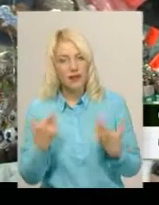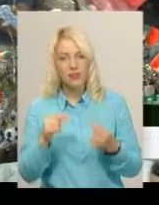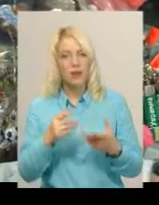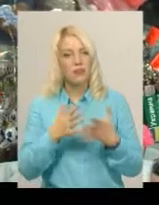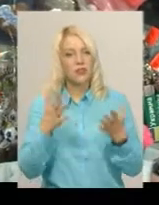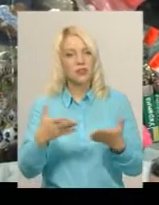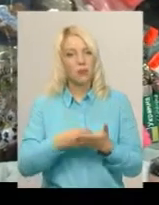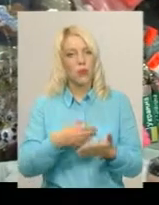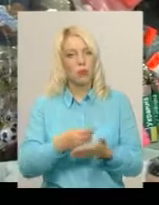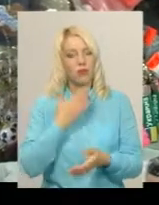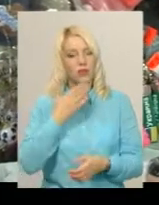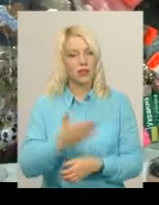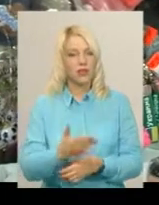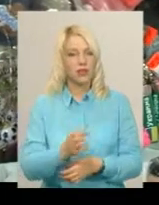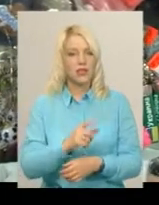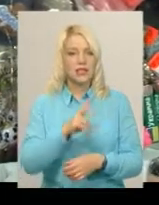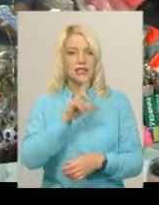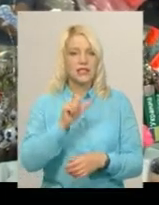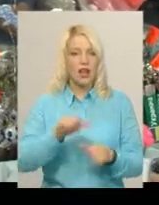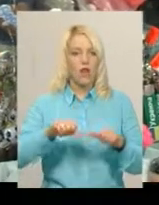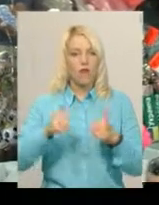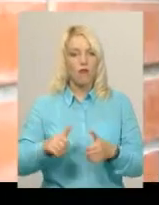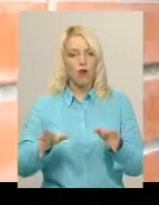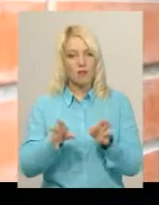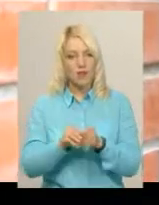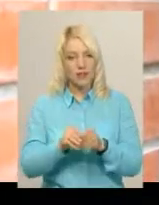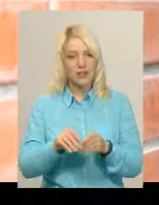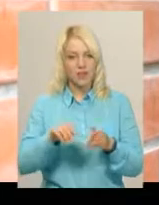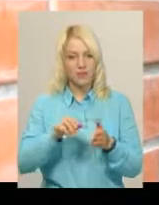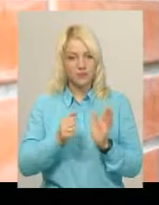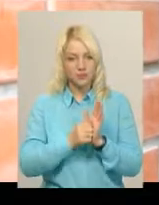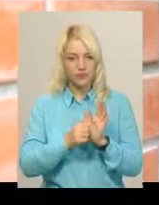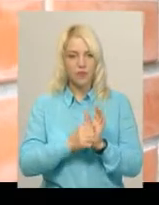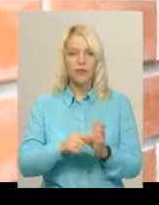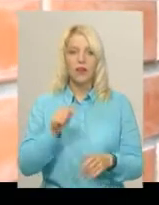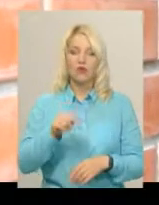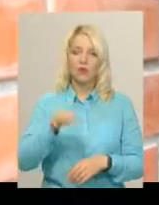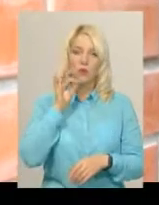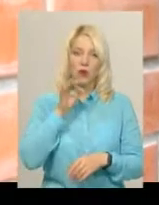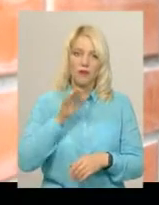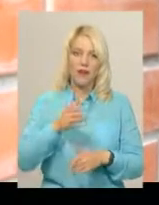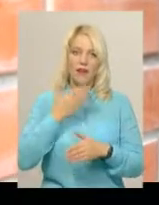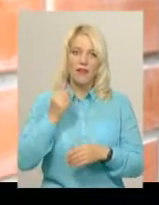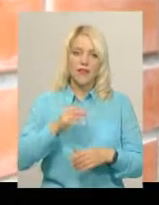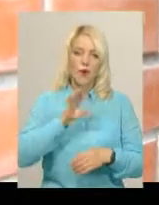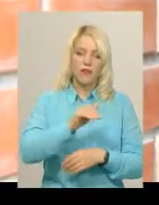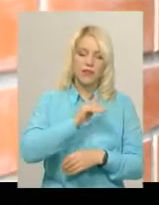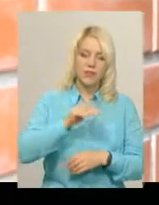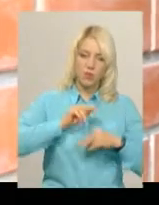А у цьому кафе ні власника, ні офіційного працівника немає.